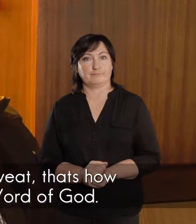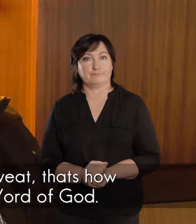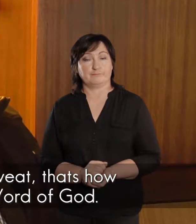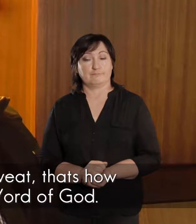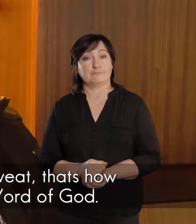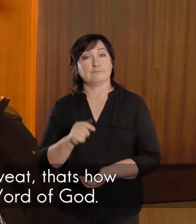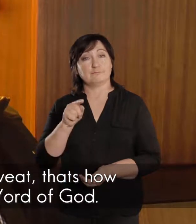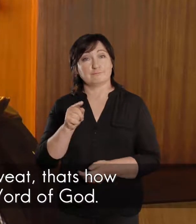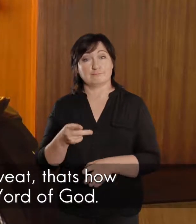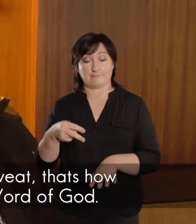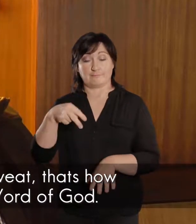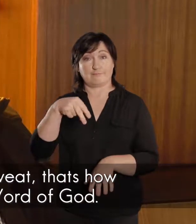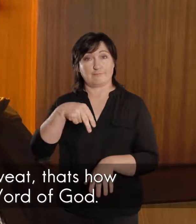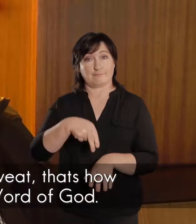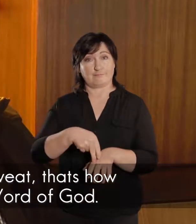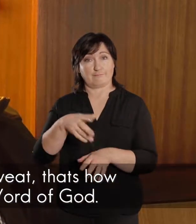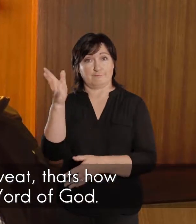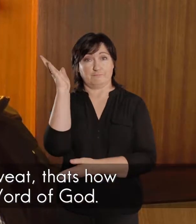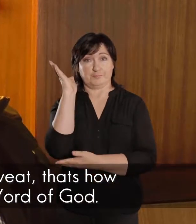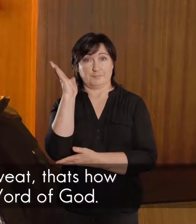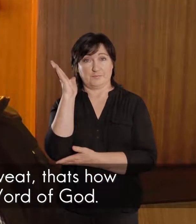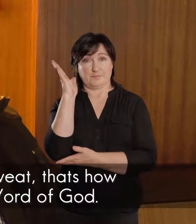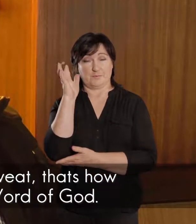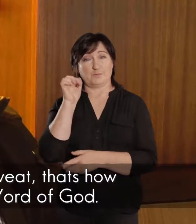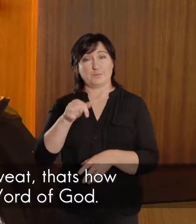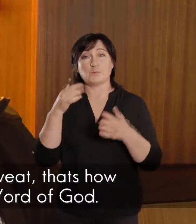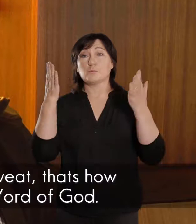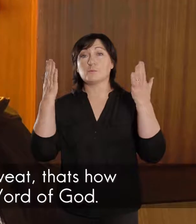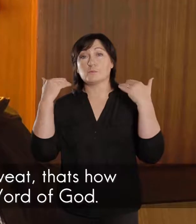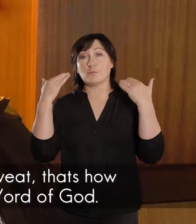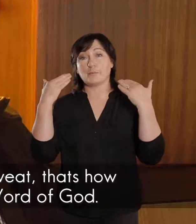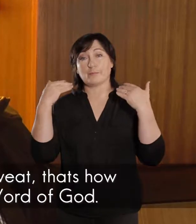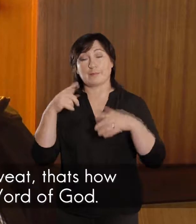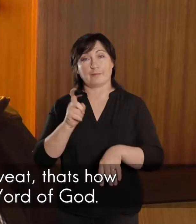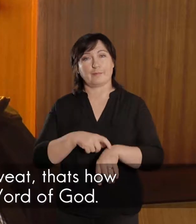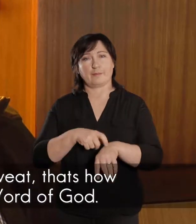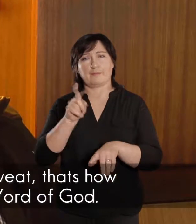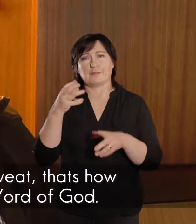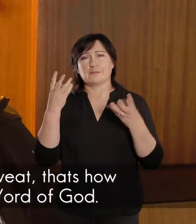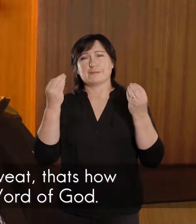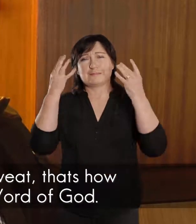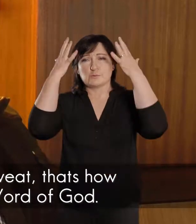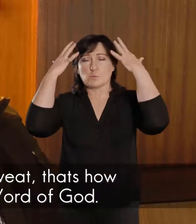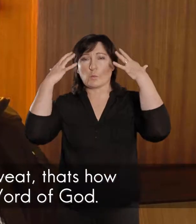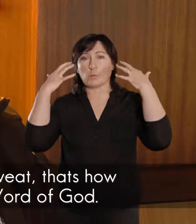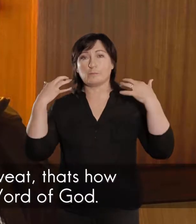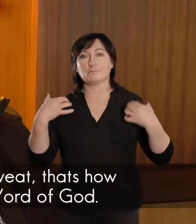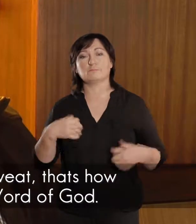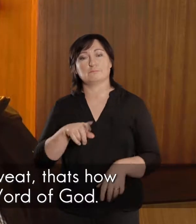Hy het op daai kansel jy, baie keer in die somertijd, nat gesweet.